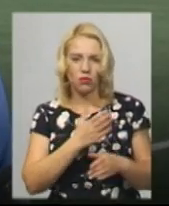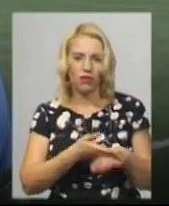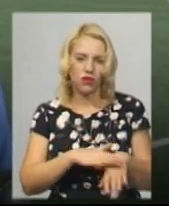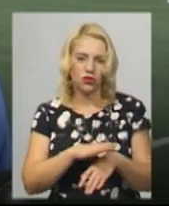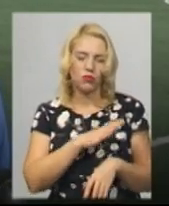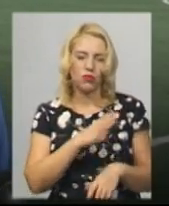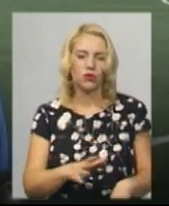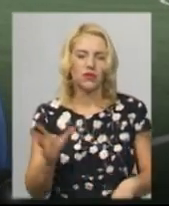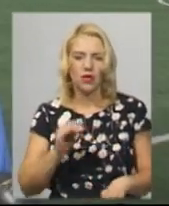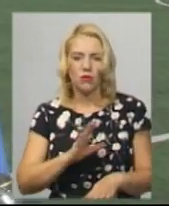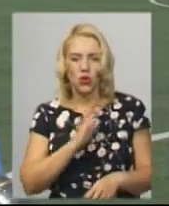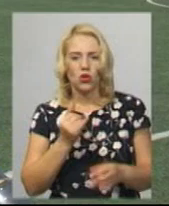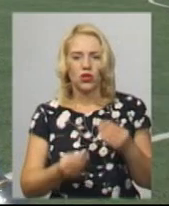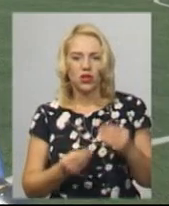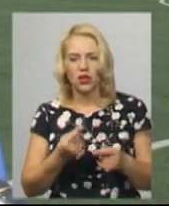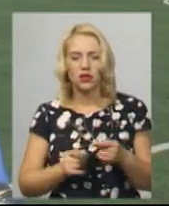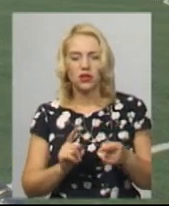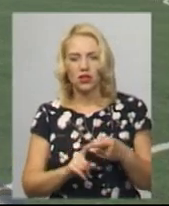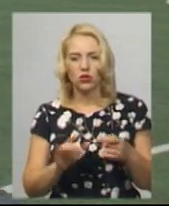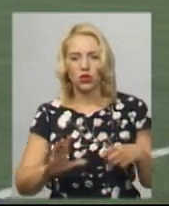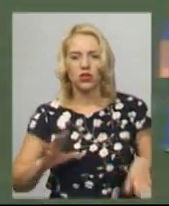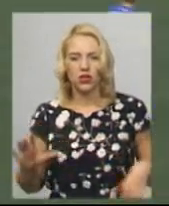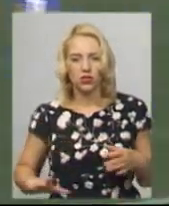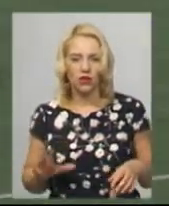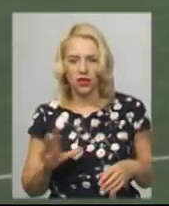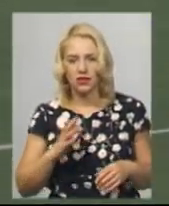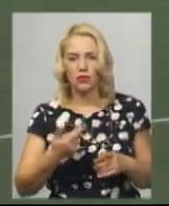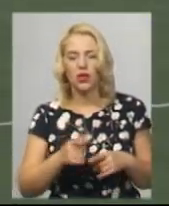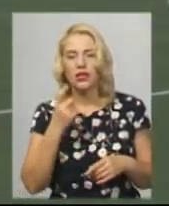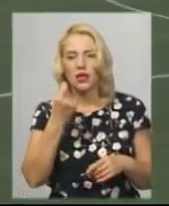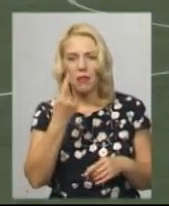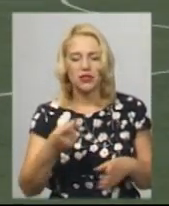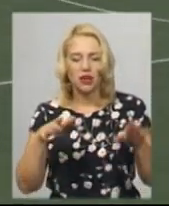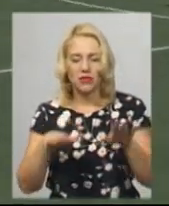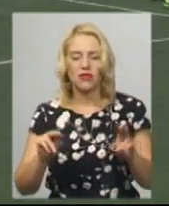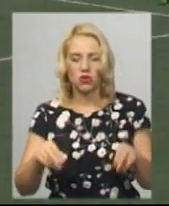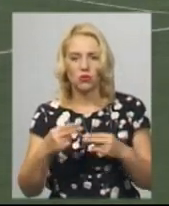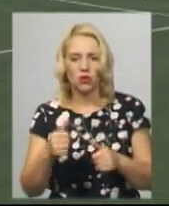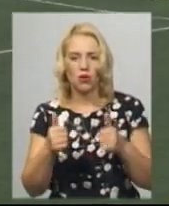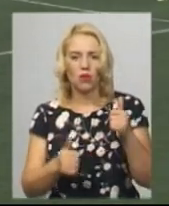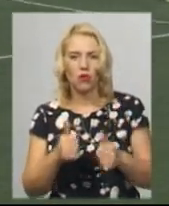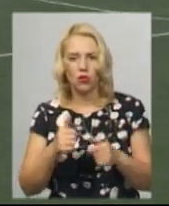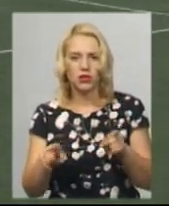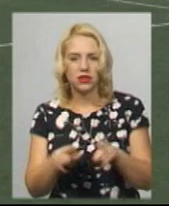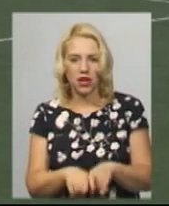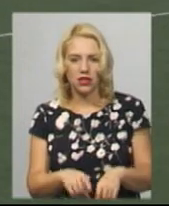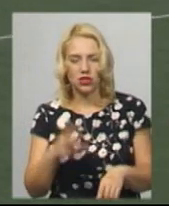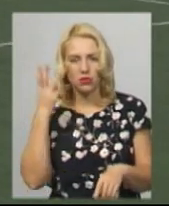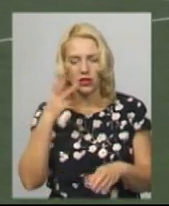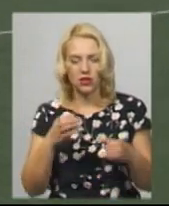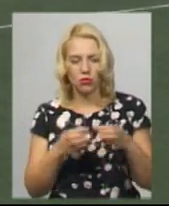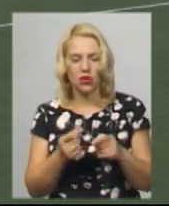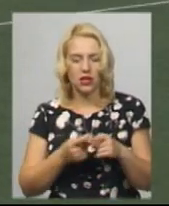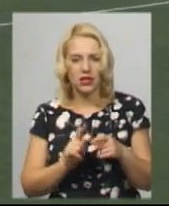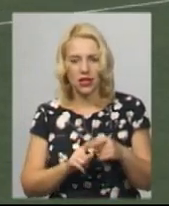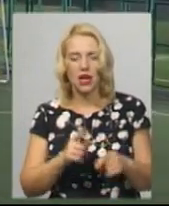було. Іграли до цього, тренувалися. За перше місце у чемпіонаті боролись також хмельницькі команди. Це гравці дитячо-юнацької